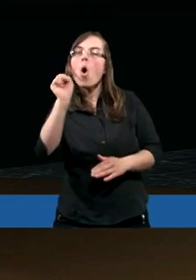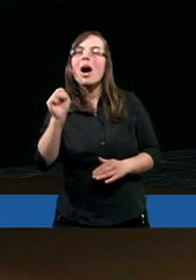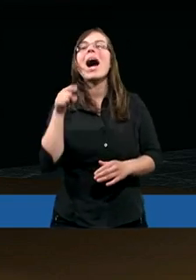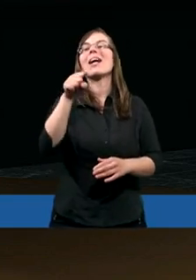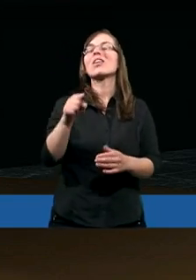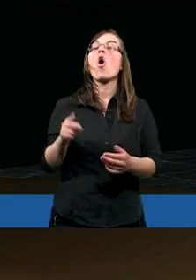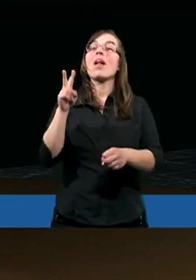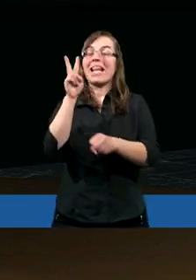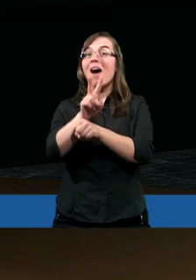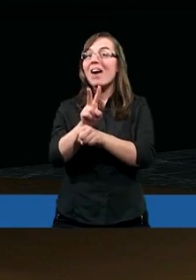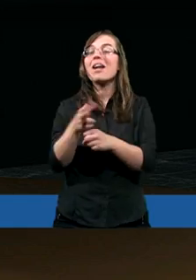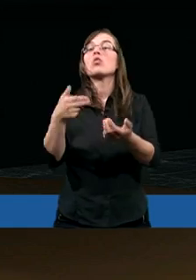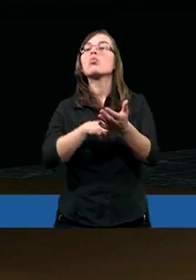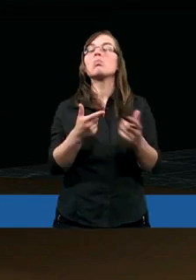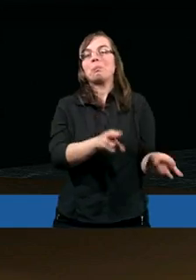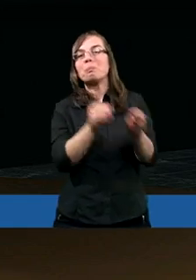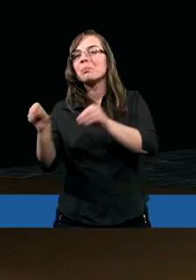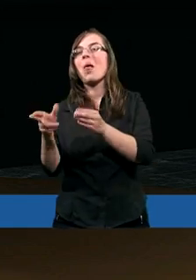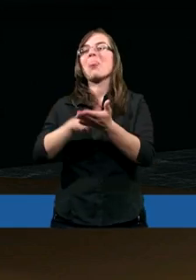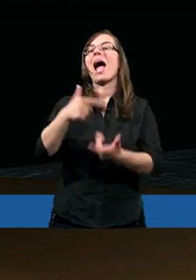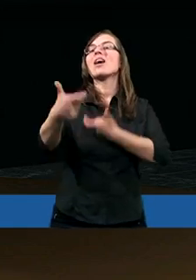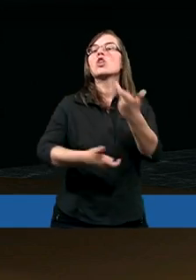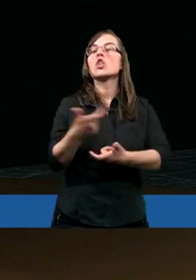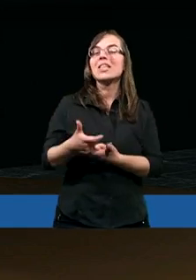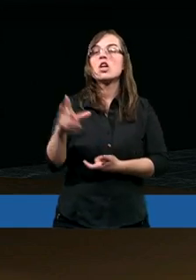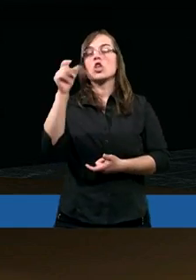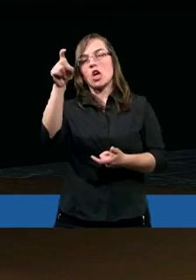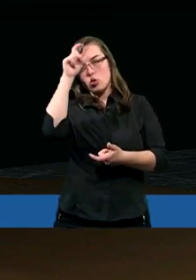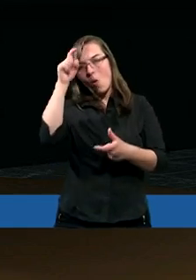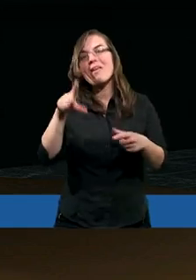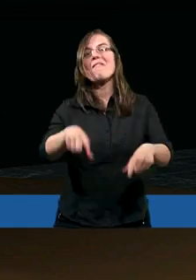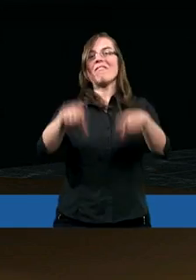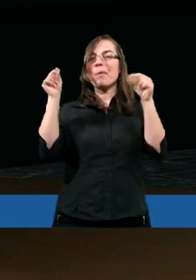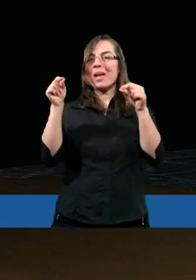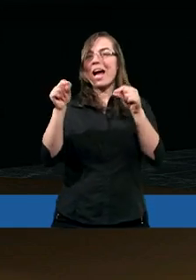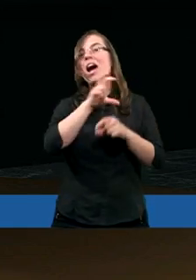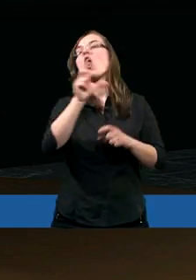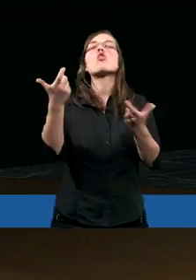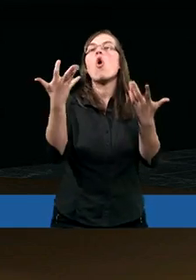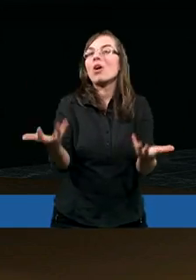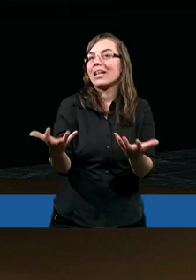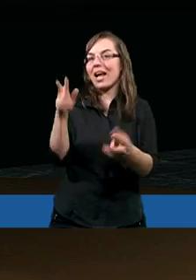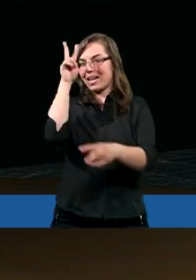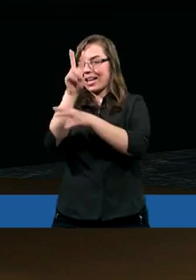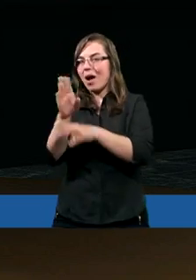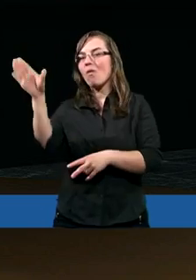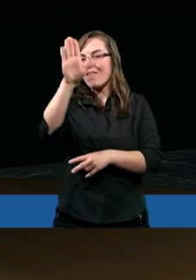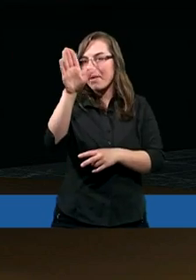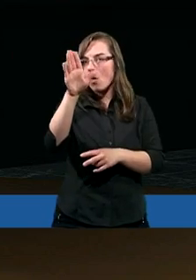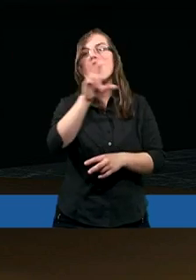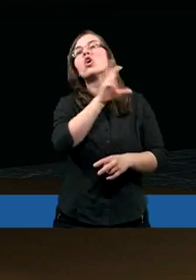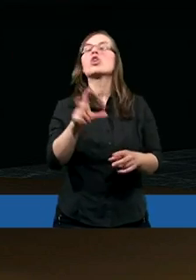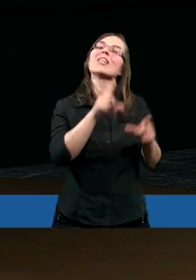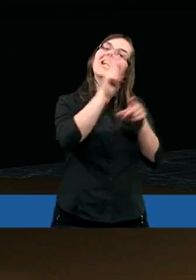przeradza się w czyn. I to człowiek dokonuje wyboru. Czy chce zaufać Bogu i przez swoją wiarę dokonywać tych